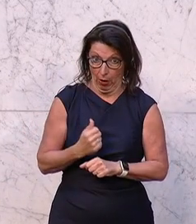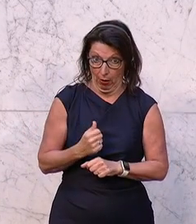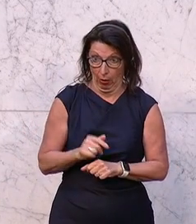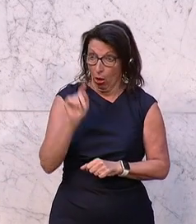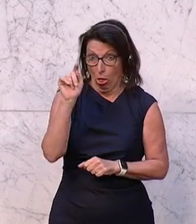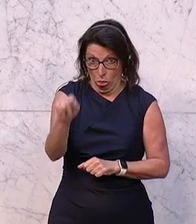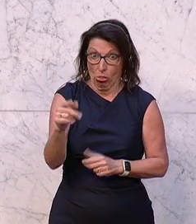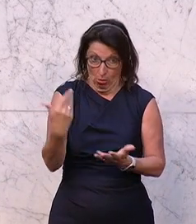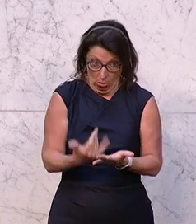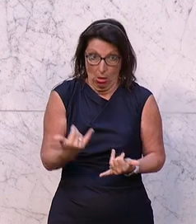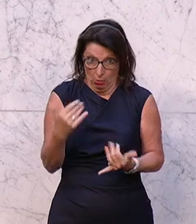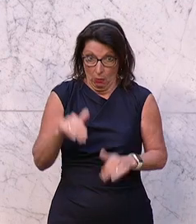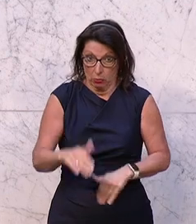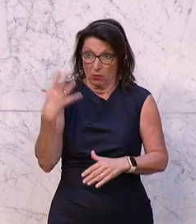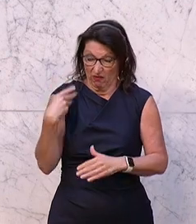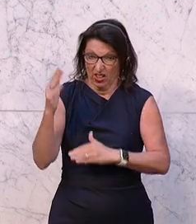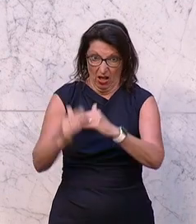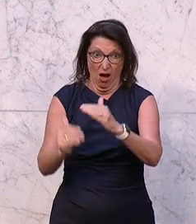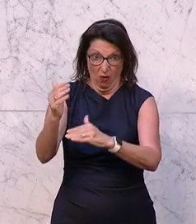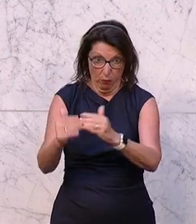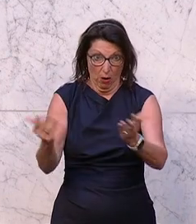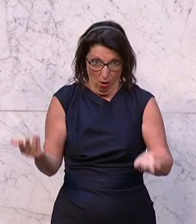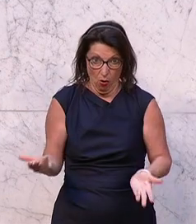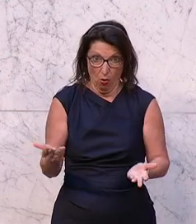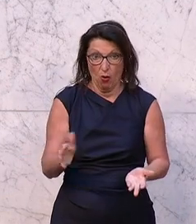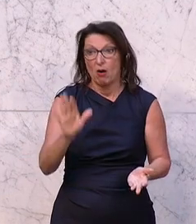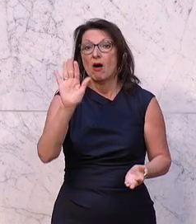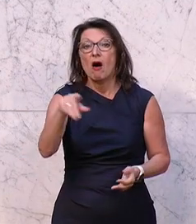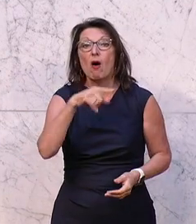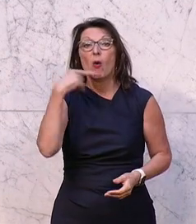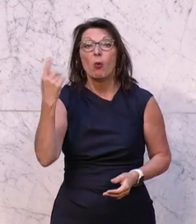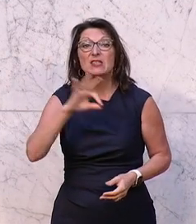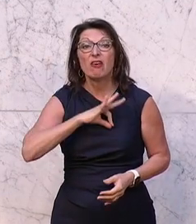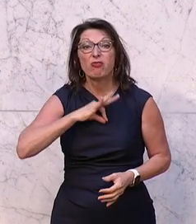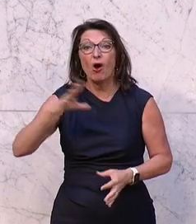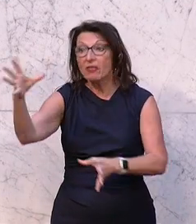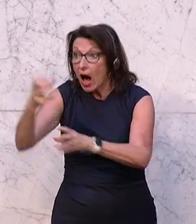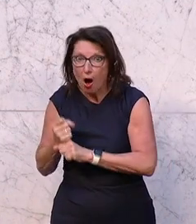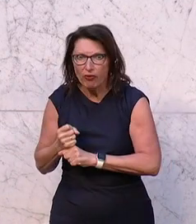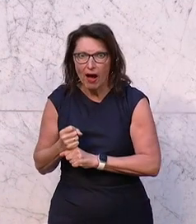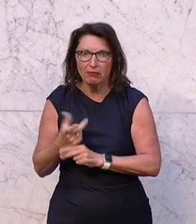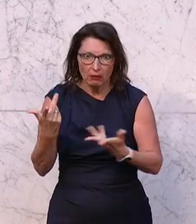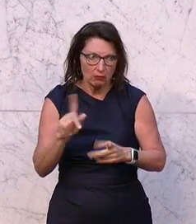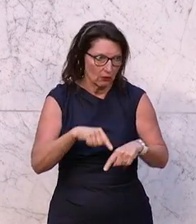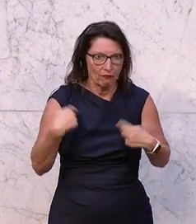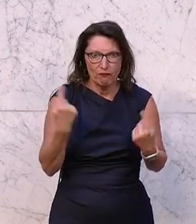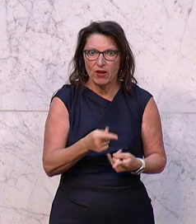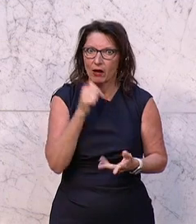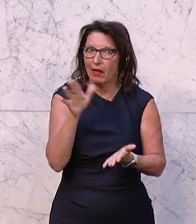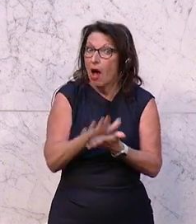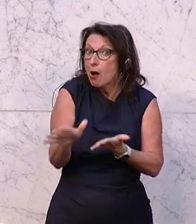ist dort zu machen. Der Wiederaufbau ist dort zu machen. Halten Sie Ihre russischen Freunde zurück und es kostet den österreichischen Steuerzahler keinen Cent.